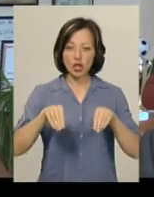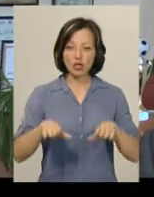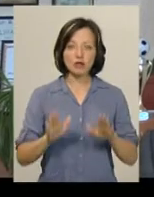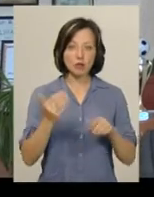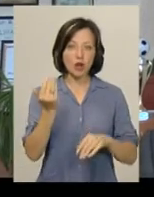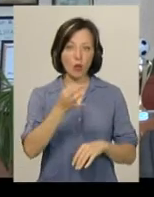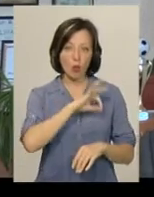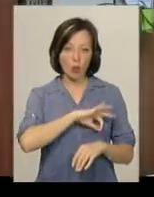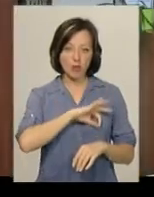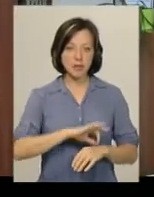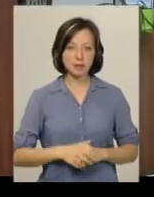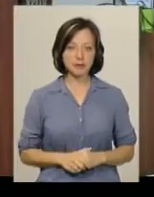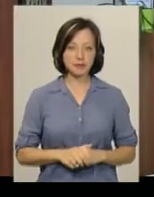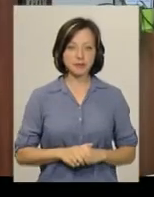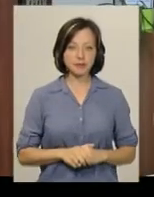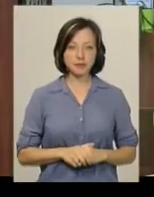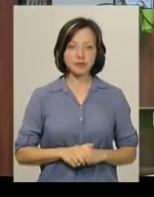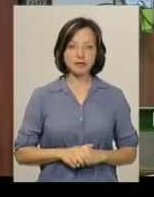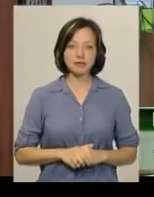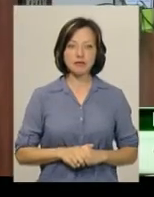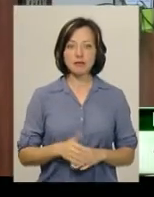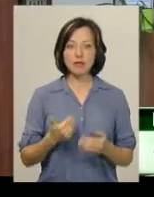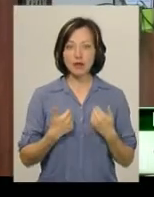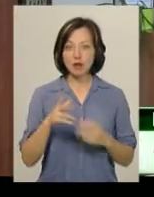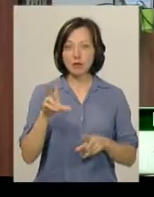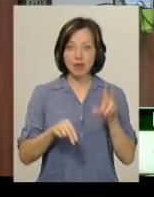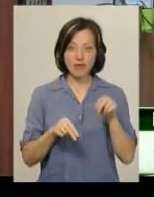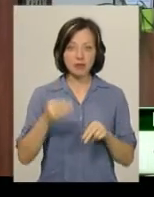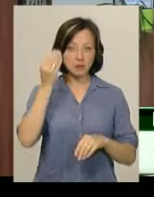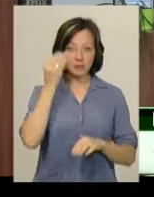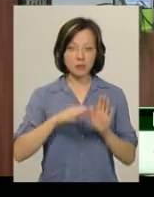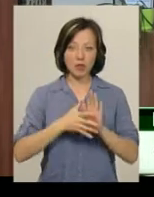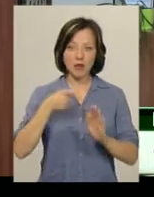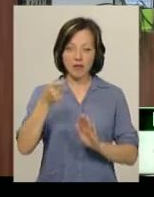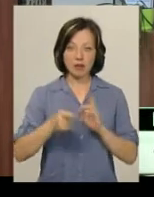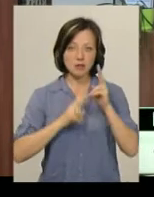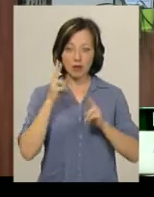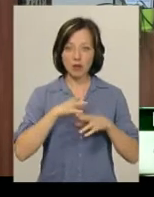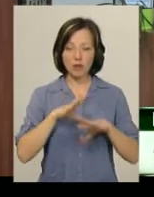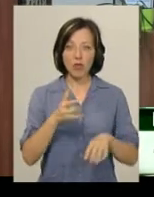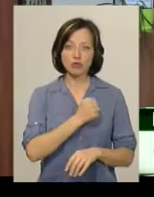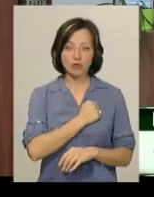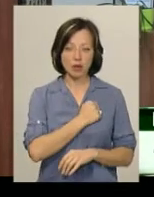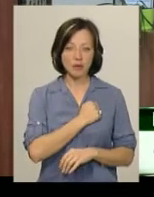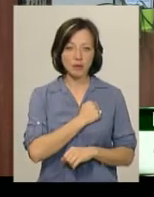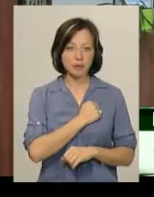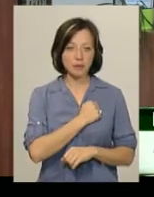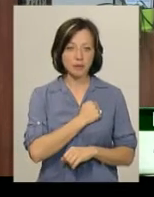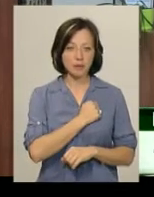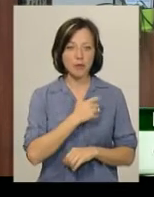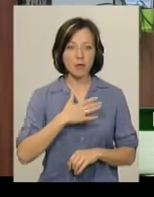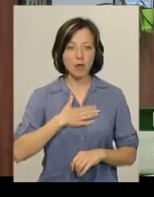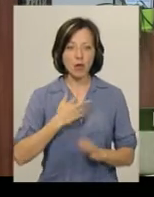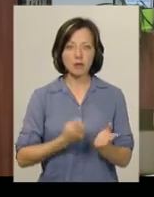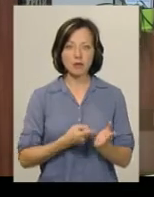буде на його користь. Сподівався, інакше не було б смислу подавати скаргу. На жаль, мої